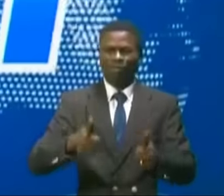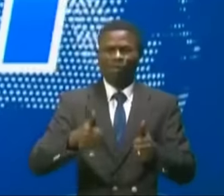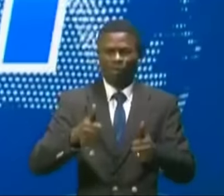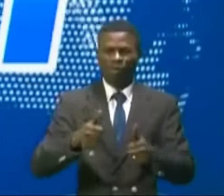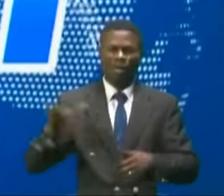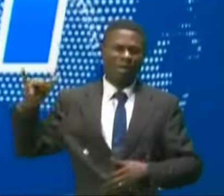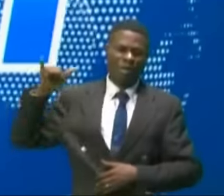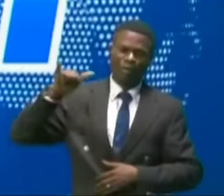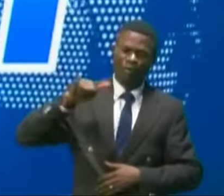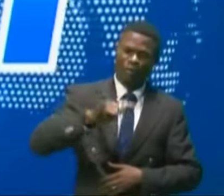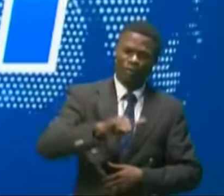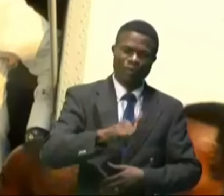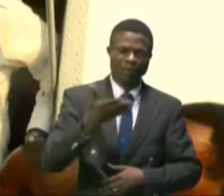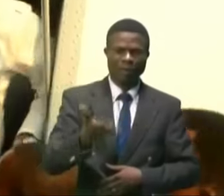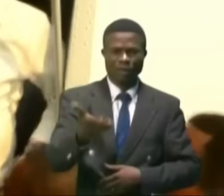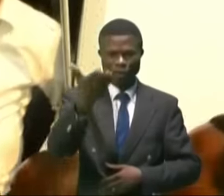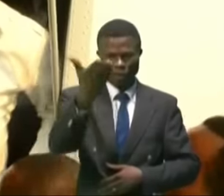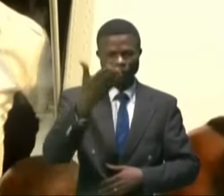au pied de l'avion.